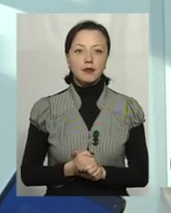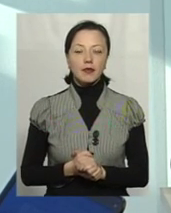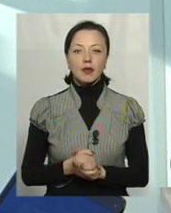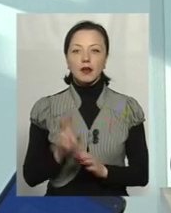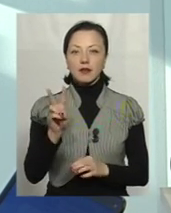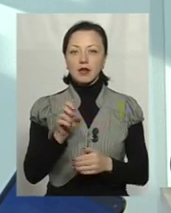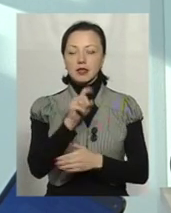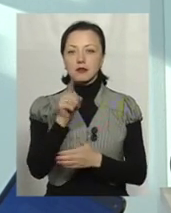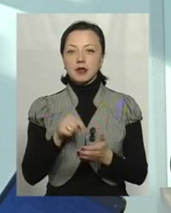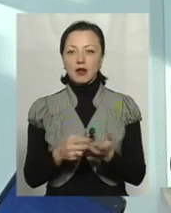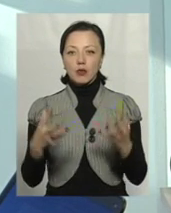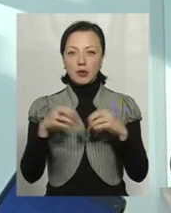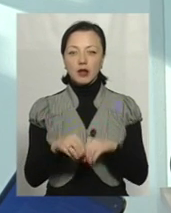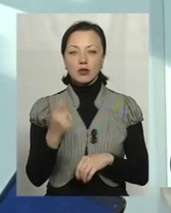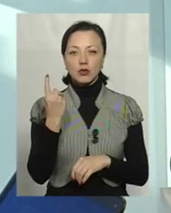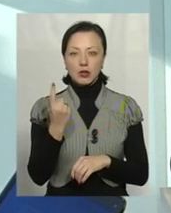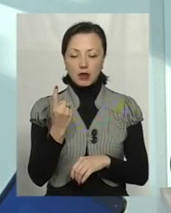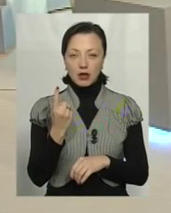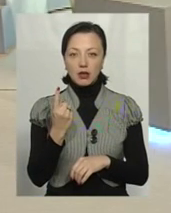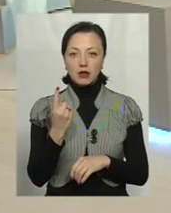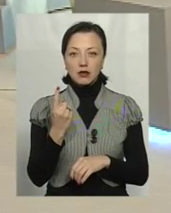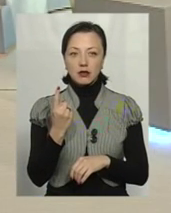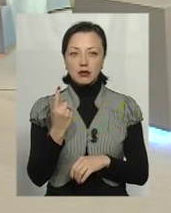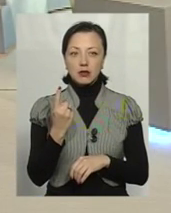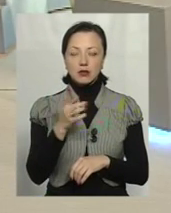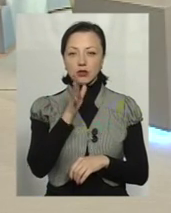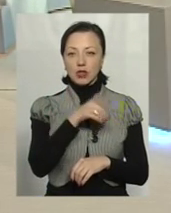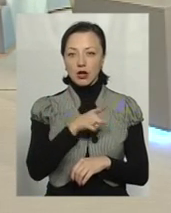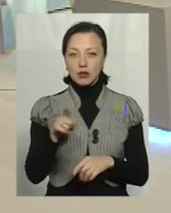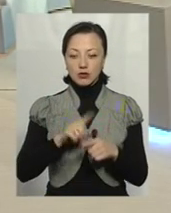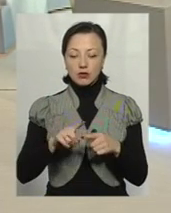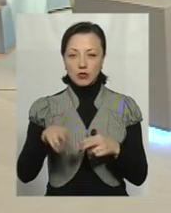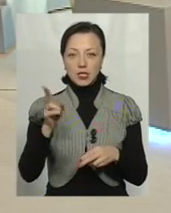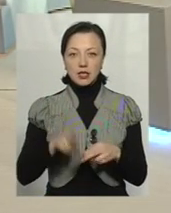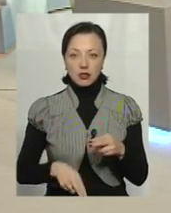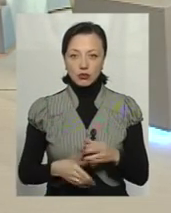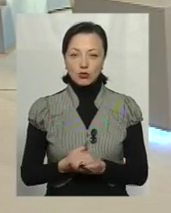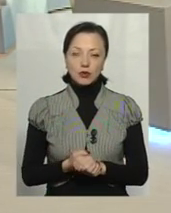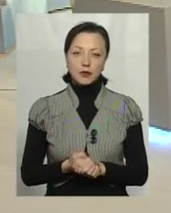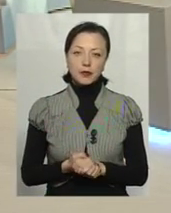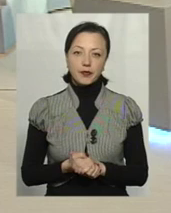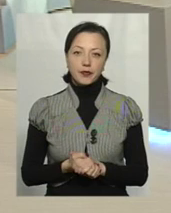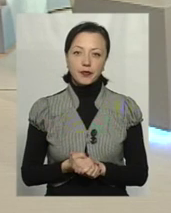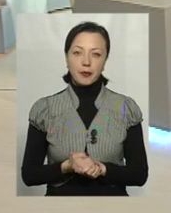запитання хочу об'їнати в одне, так, як в наш час вже практично закінчується.